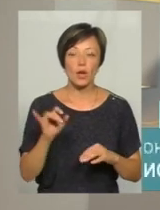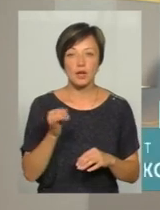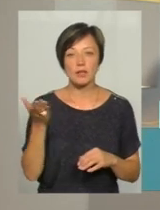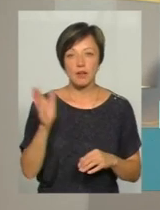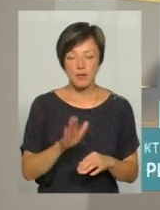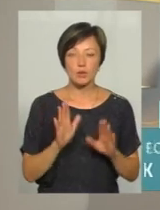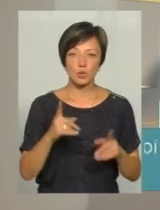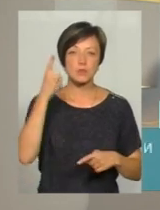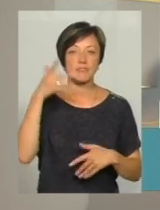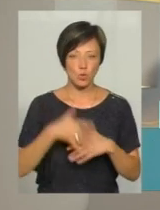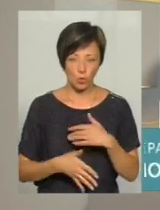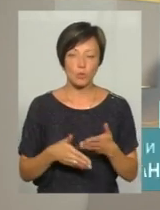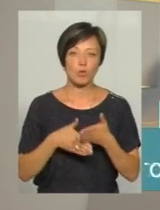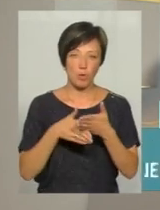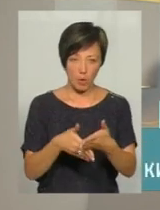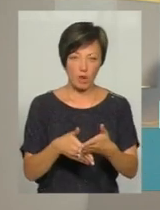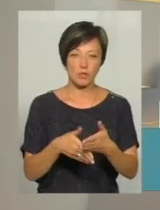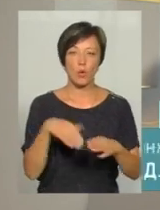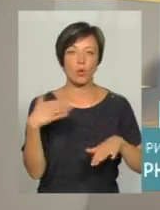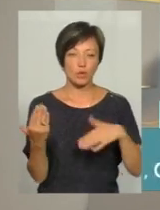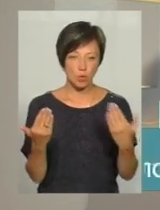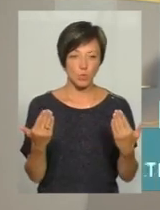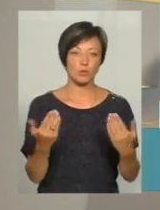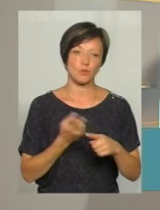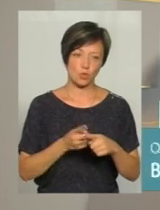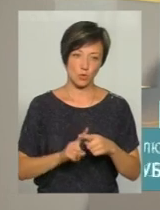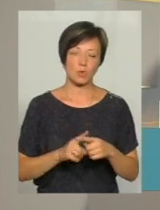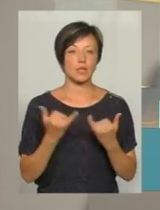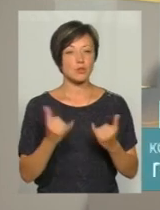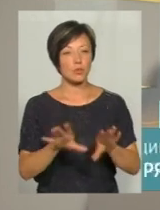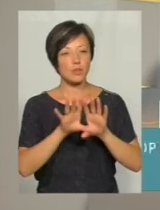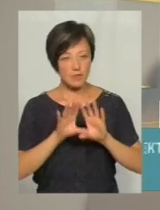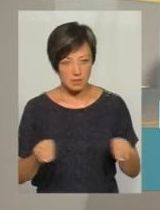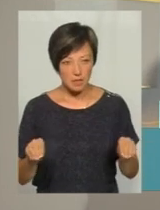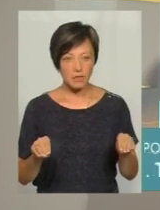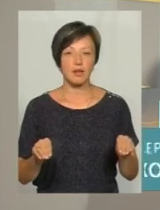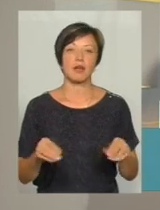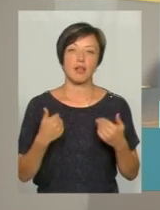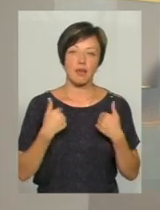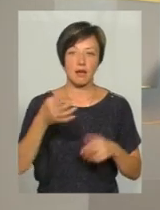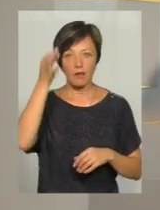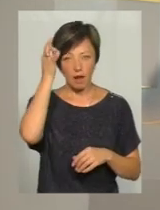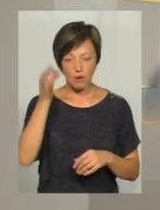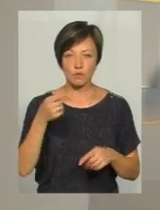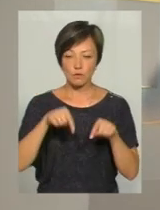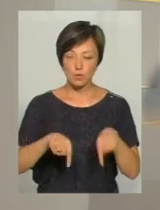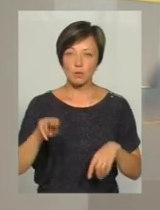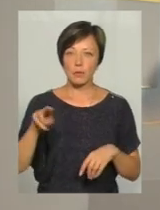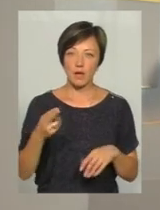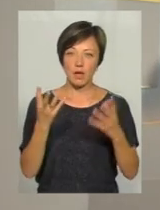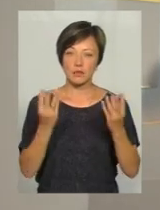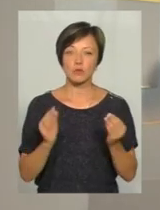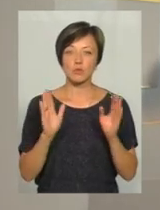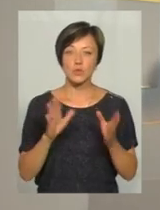давайте будемо свідомі і допомагати один одному у цьому. На сьогодні все, а я нагадую, що вже у цю п'ятницю